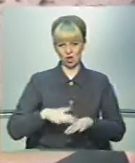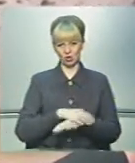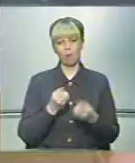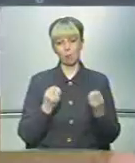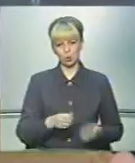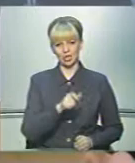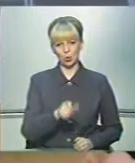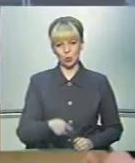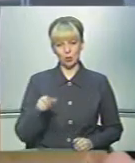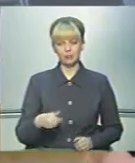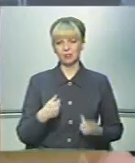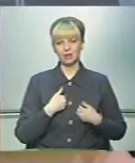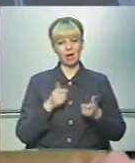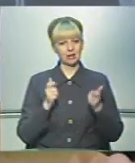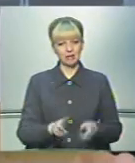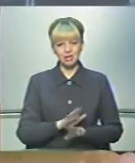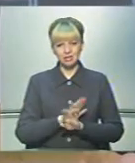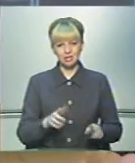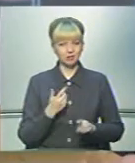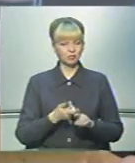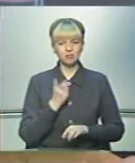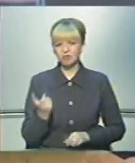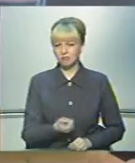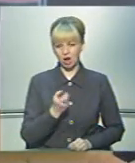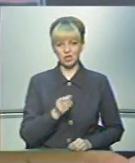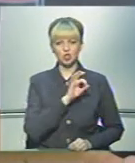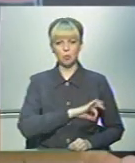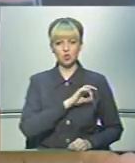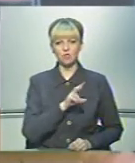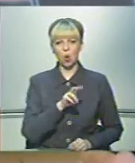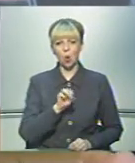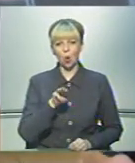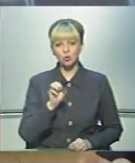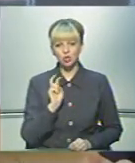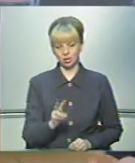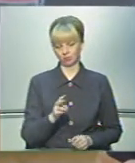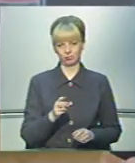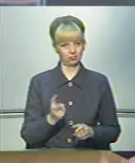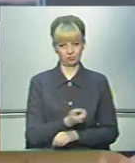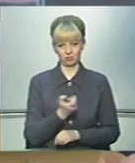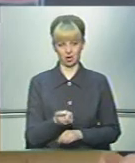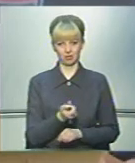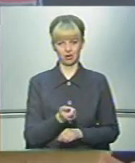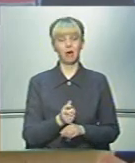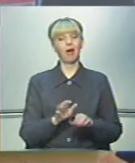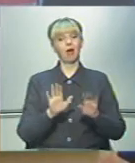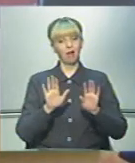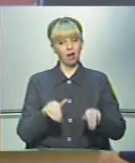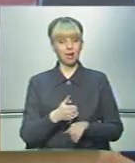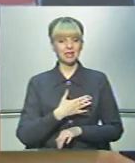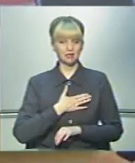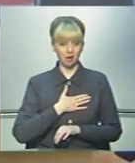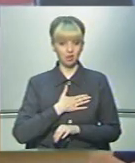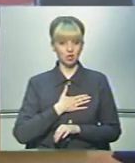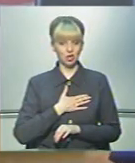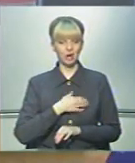простих людей. Я не згідна. Це дуже малий споживчий кошик. Дуже. Хай наші